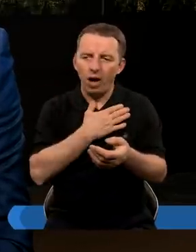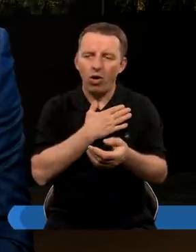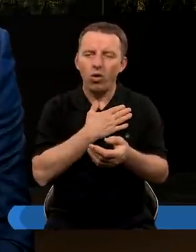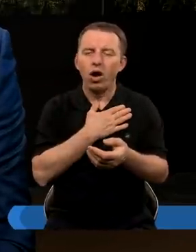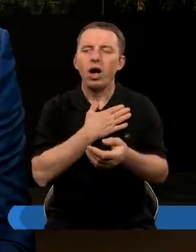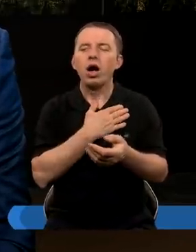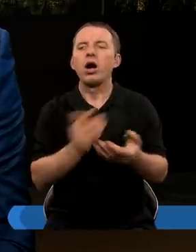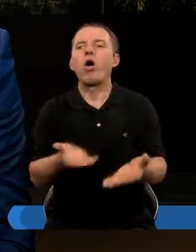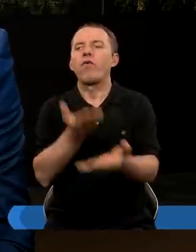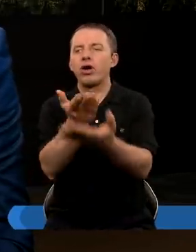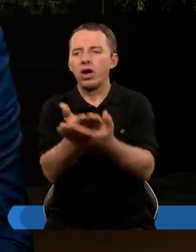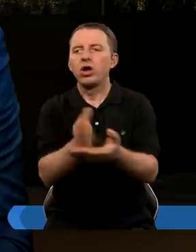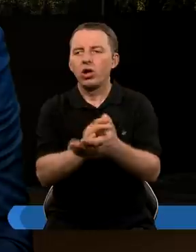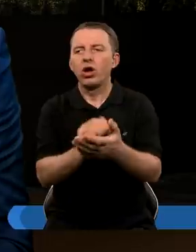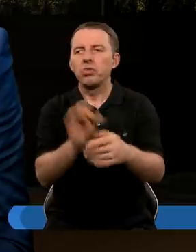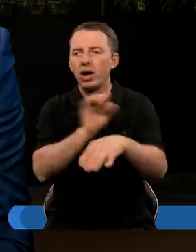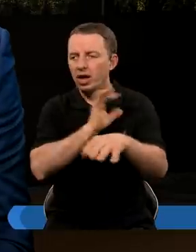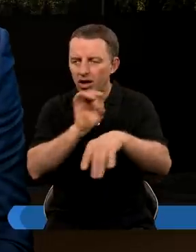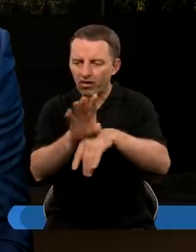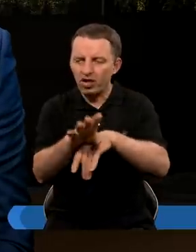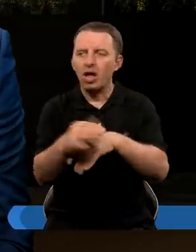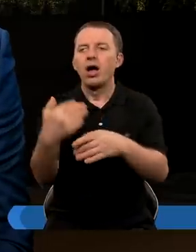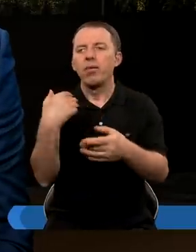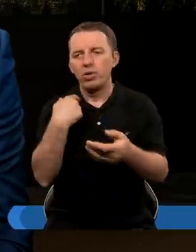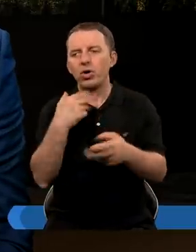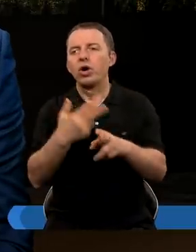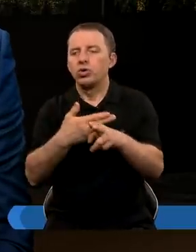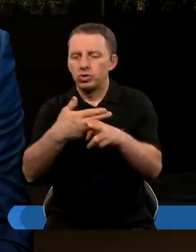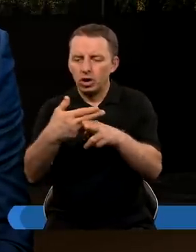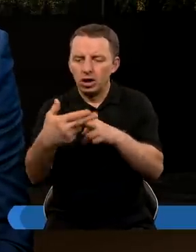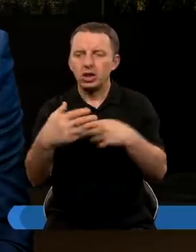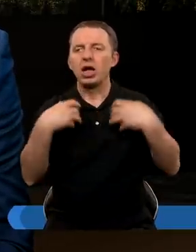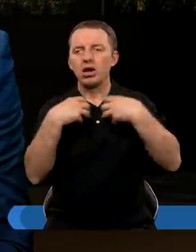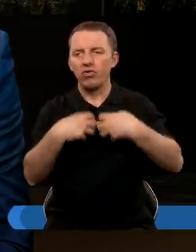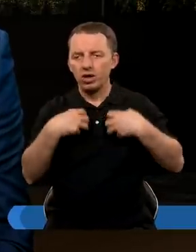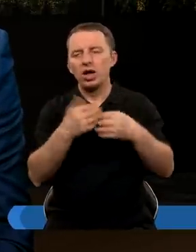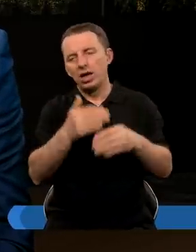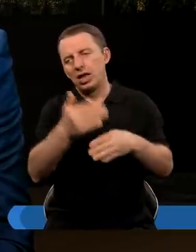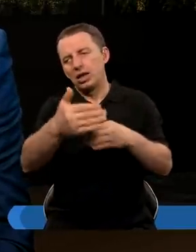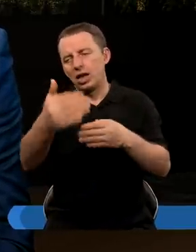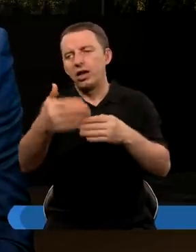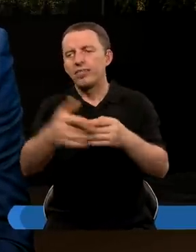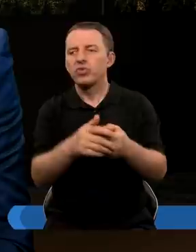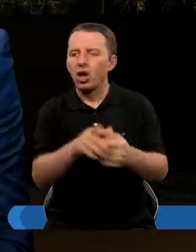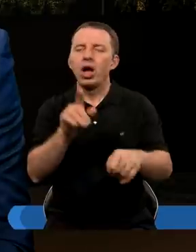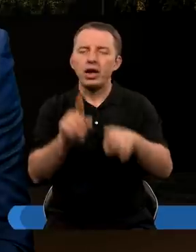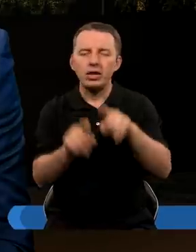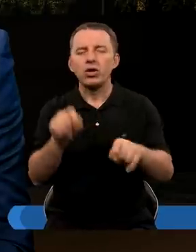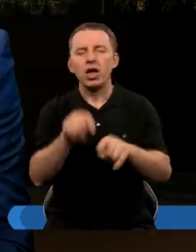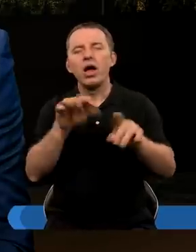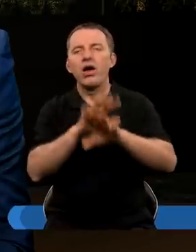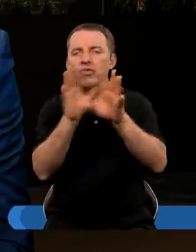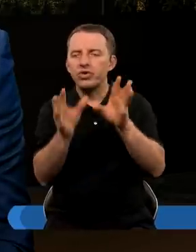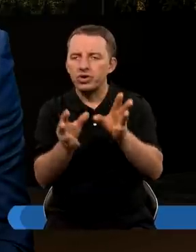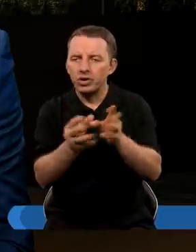preparowane to mięso, czyli bez krwi, żeby było z czystych zwierząt itd. Więc naturalnie te